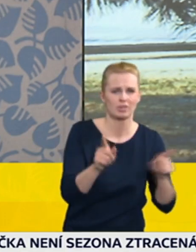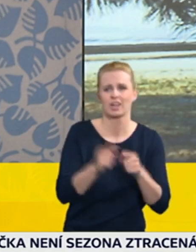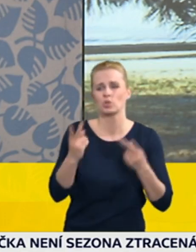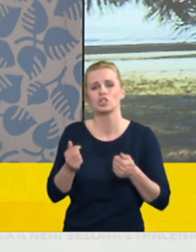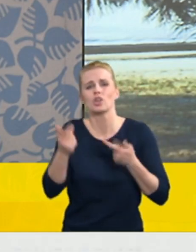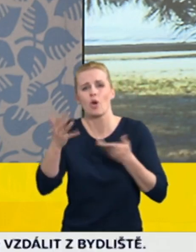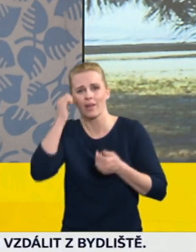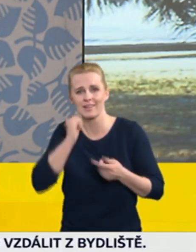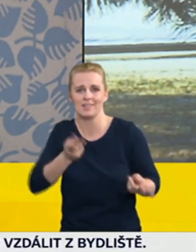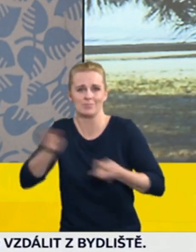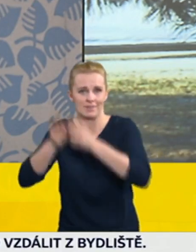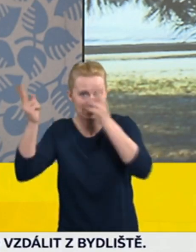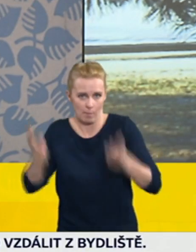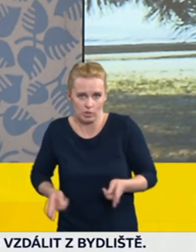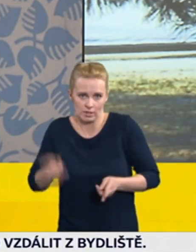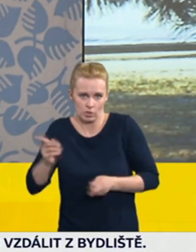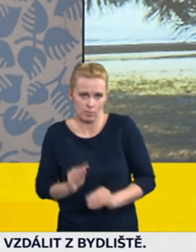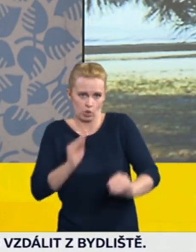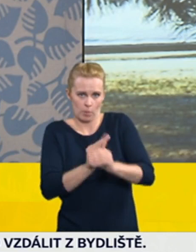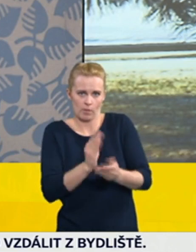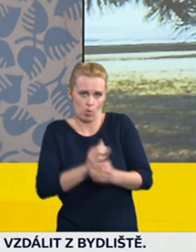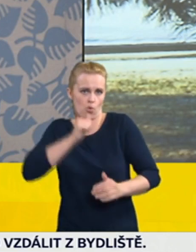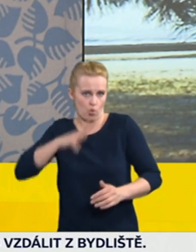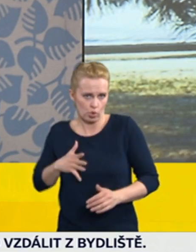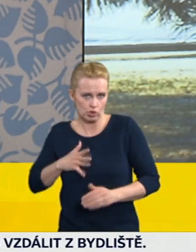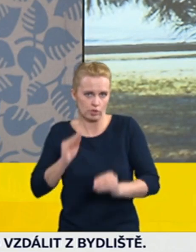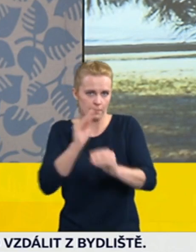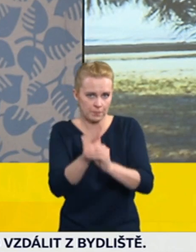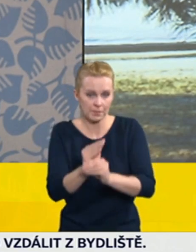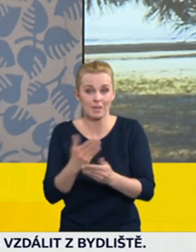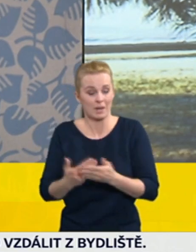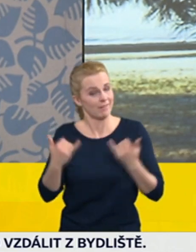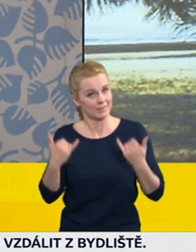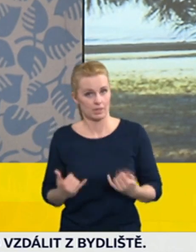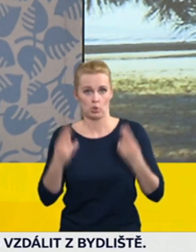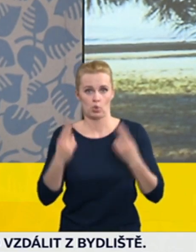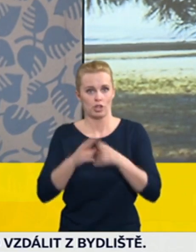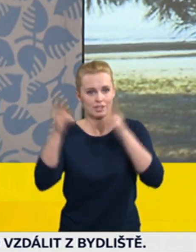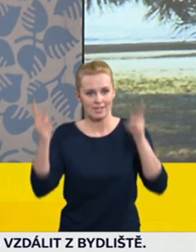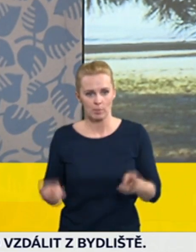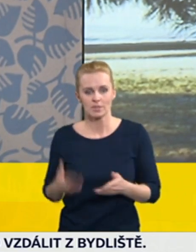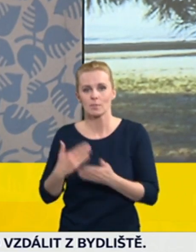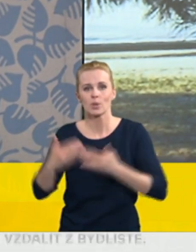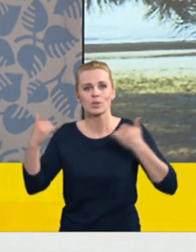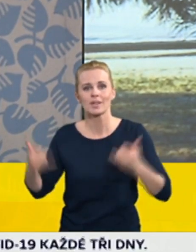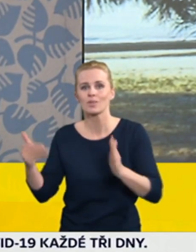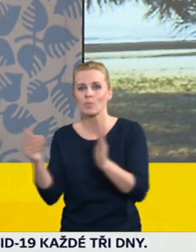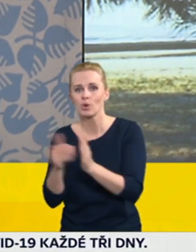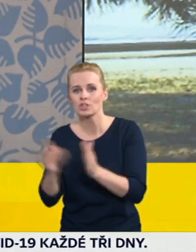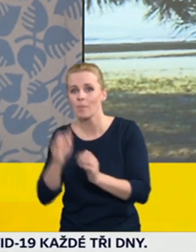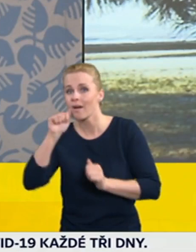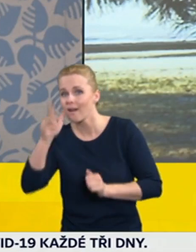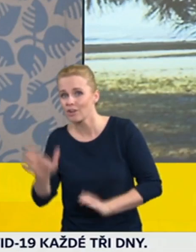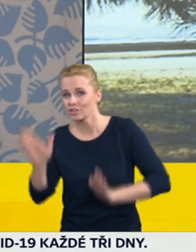uvedeno i v té metodice, která je u toho od počátku. Ale je to tak, jak říkáte, není třeba se nyní každý den ráno dívat na